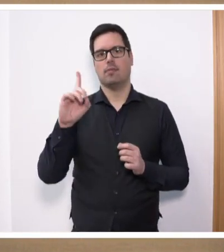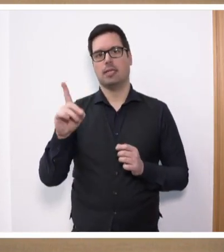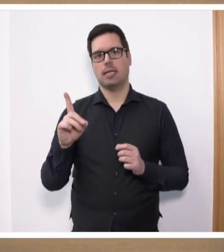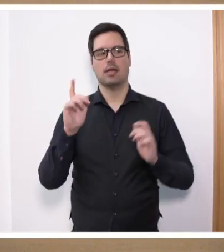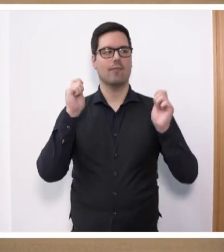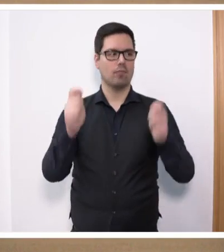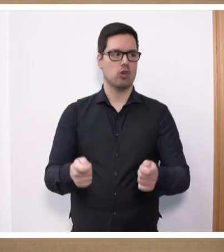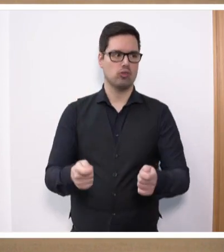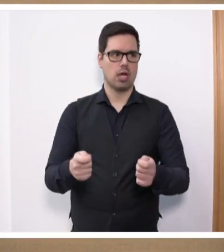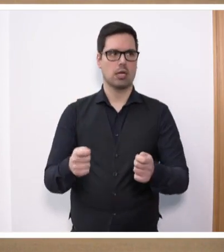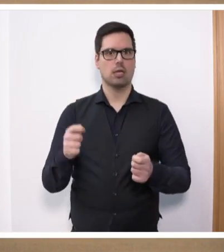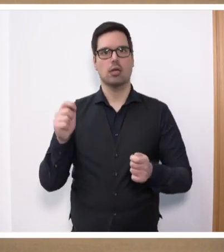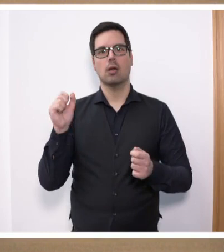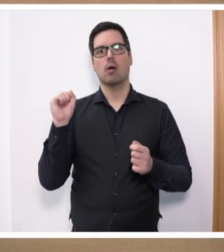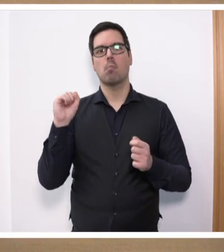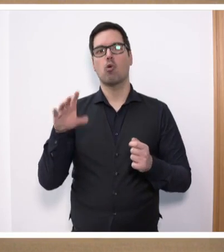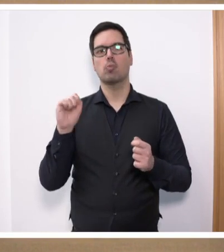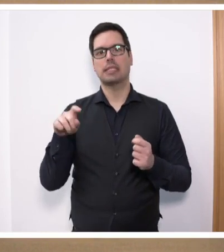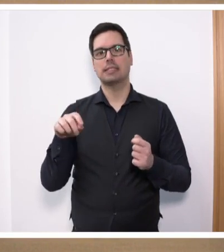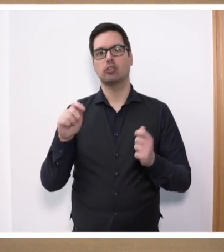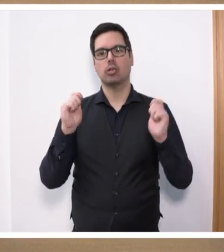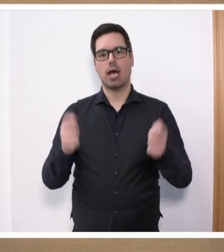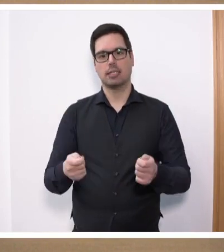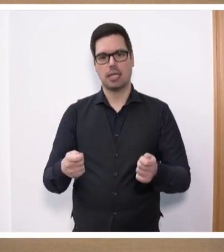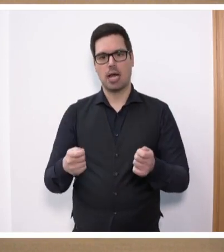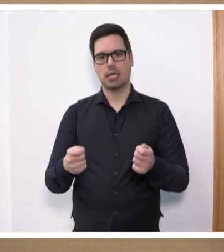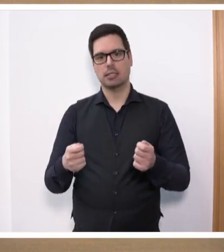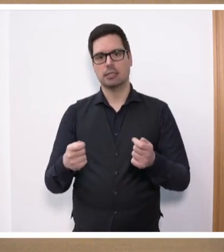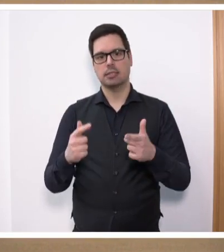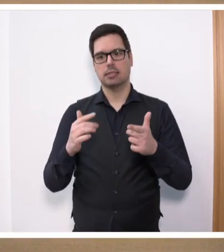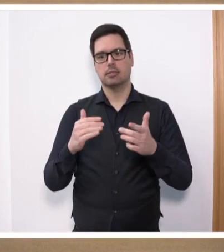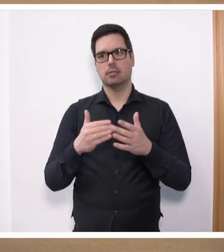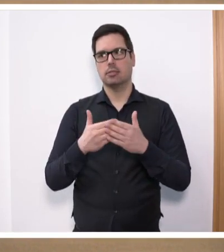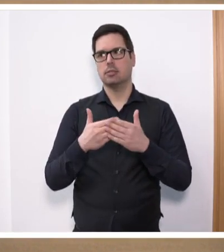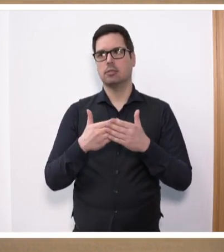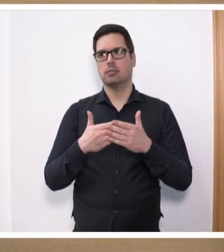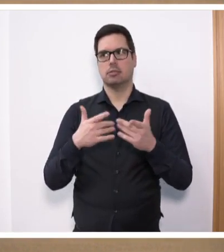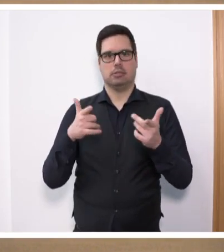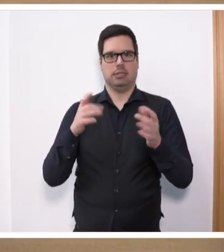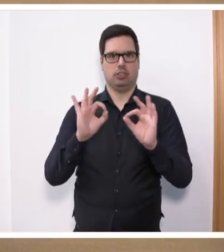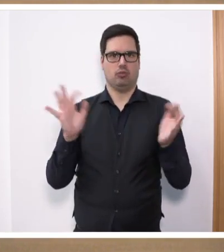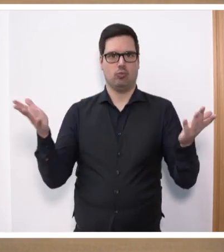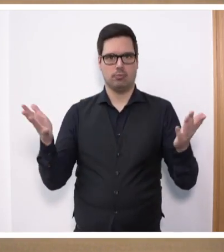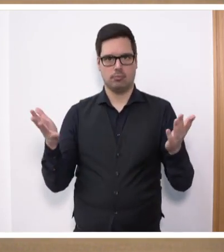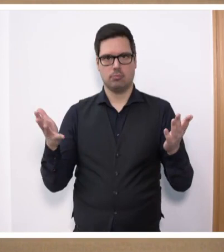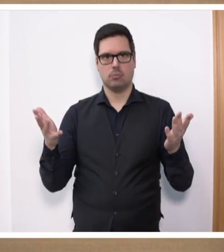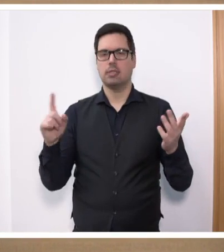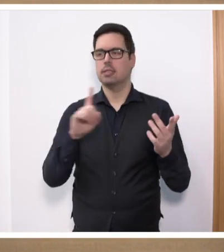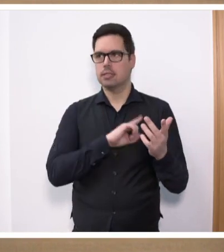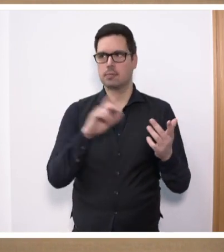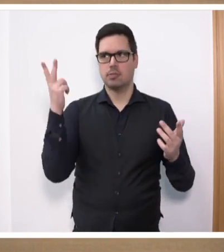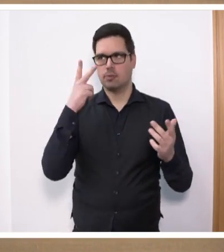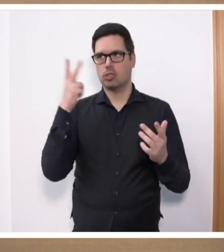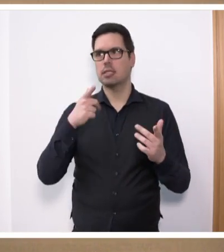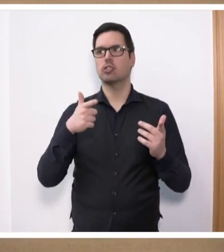ihrem Vorschlag einen populistischen Antrag vor, der in keiner Weise der näheren Erörterung standhält. Selbstredend setzt sich